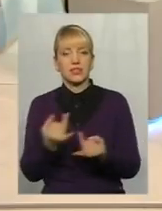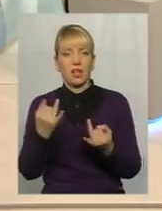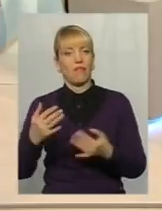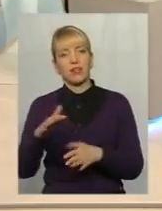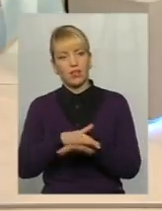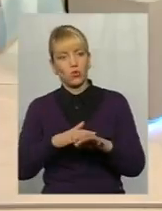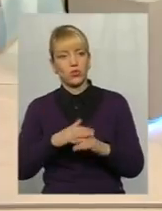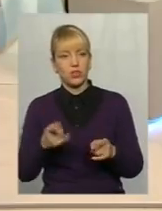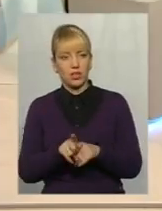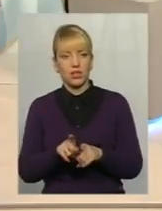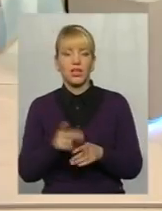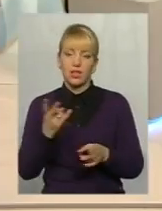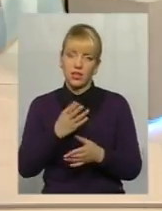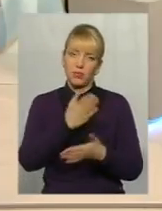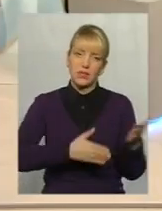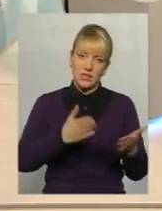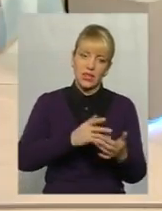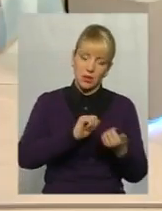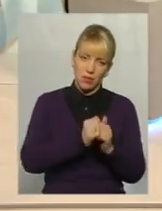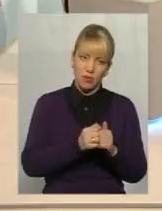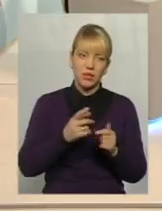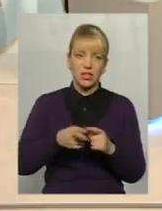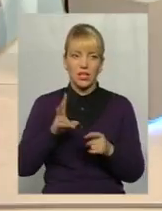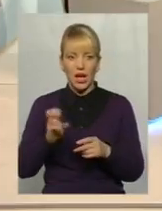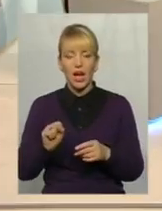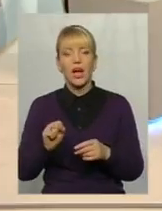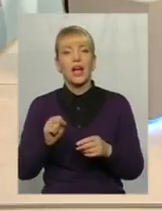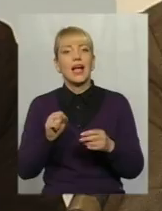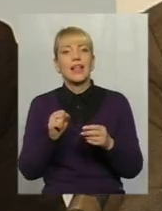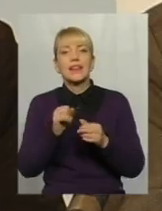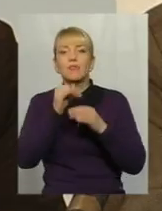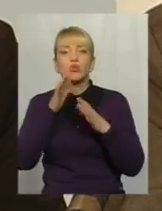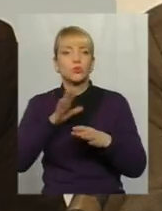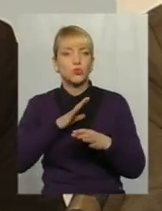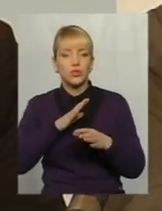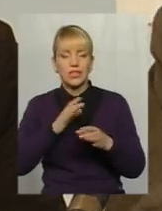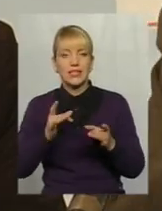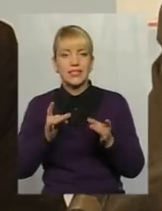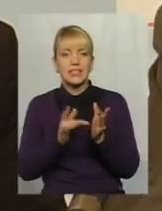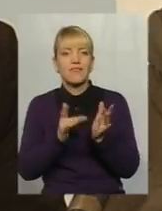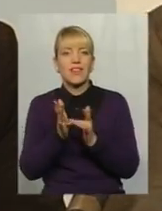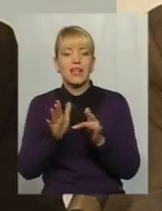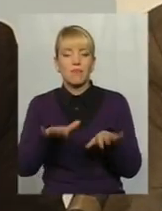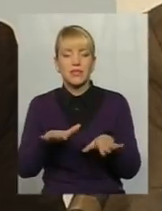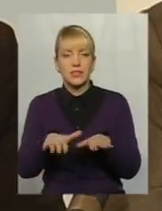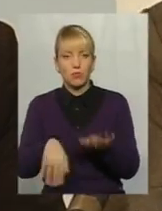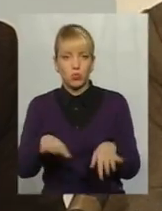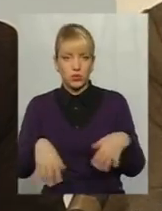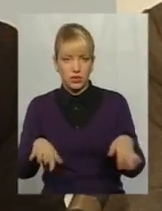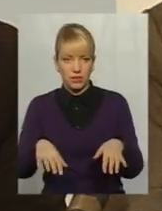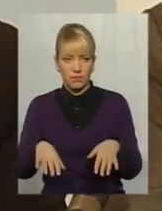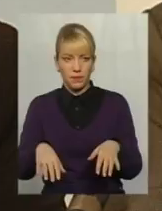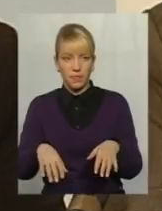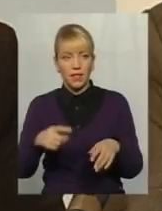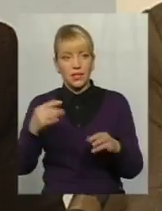наприклад, оті пам'ятники, але свято місце, як кажуть, порожнє, свято місце порожнім не буває, і ми тут якось йдемо цим шаблоном. Це, до